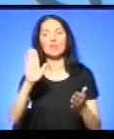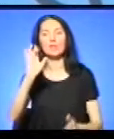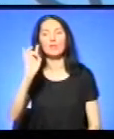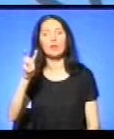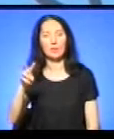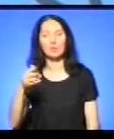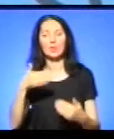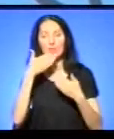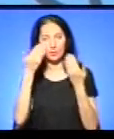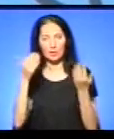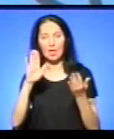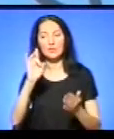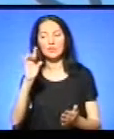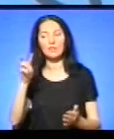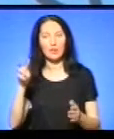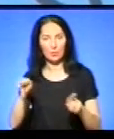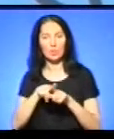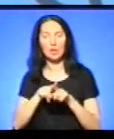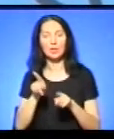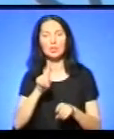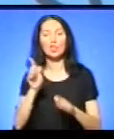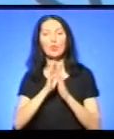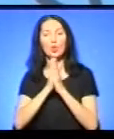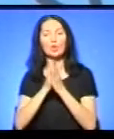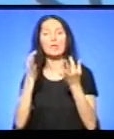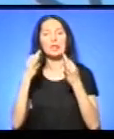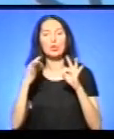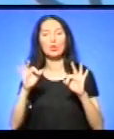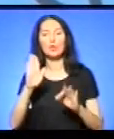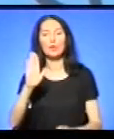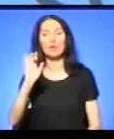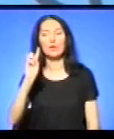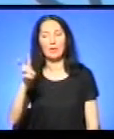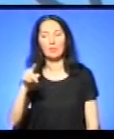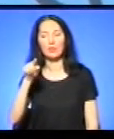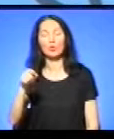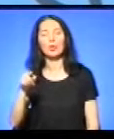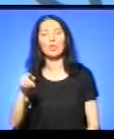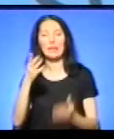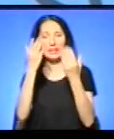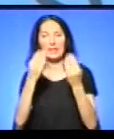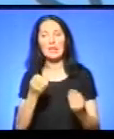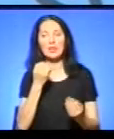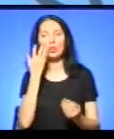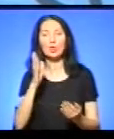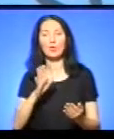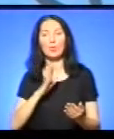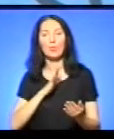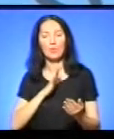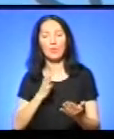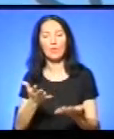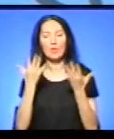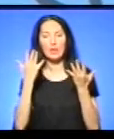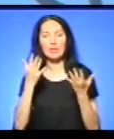Чи просили дозволу в РЕМу? В той самий день, коли був виявлений кабель, роботи були по рівнянню